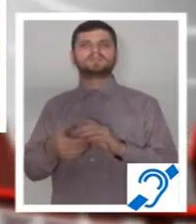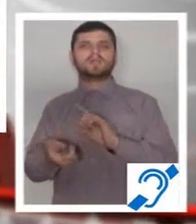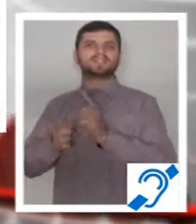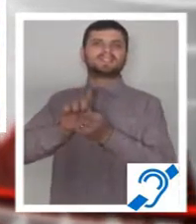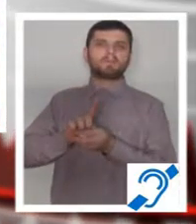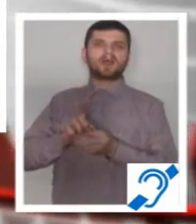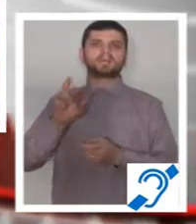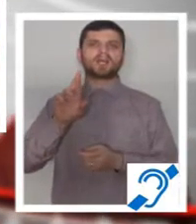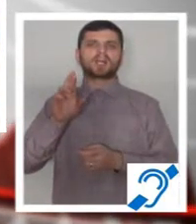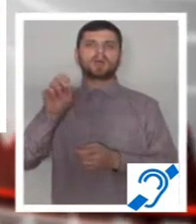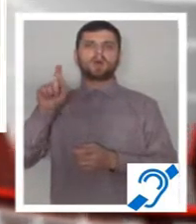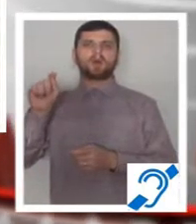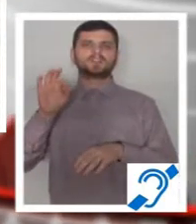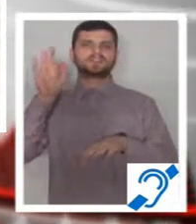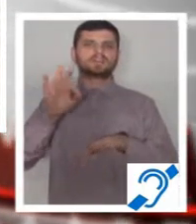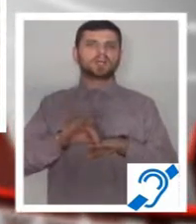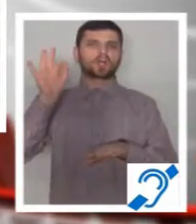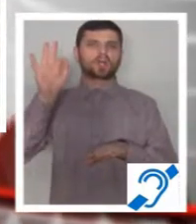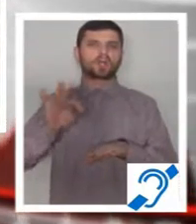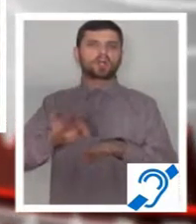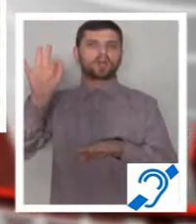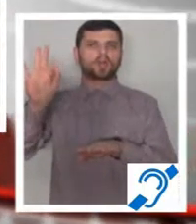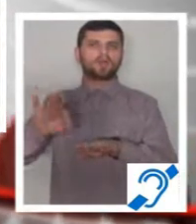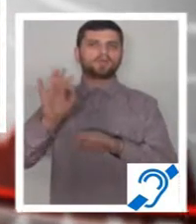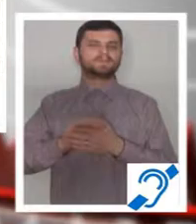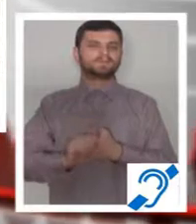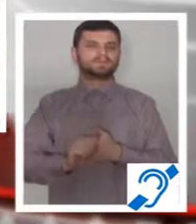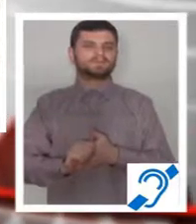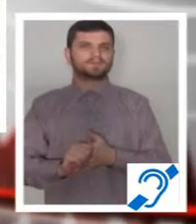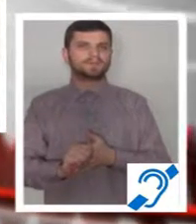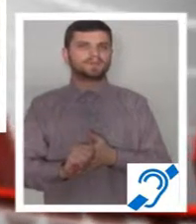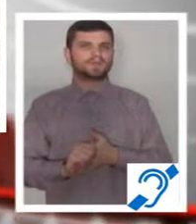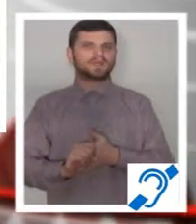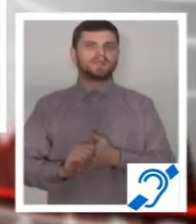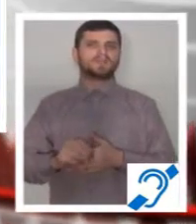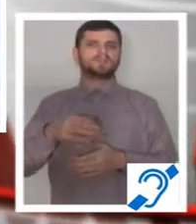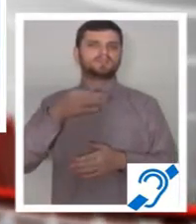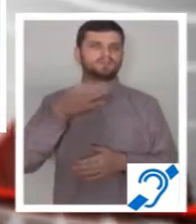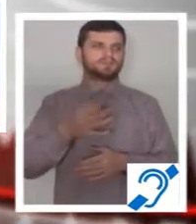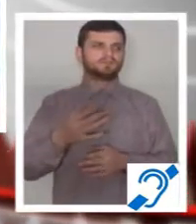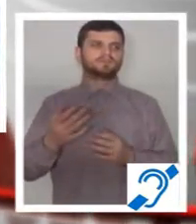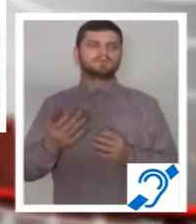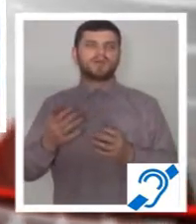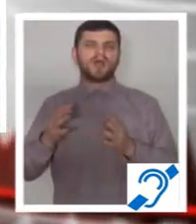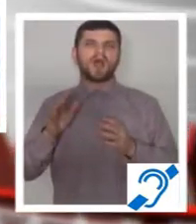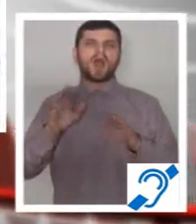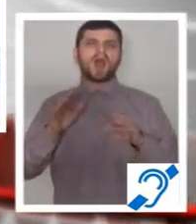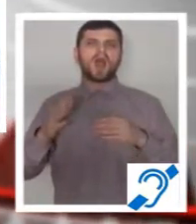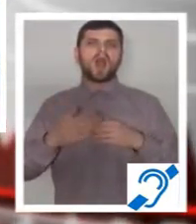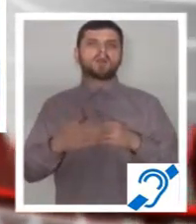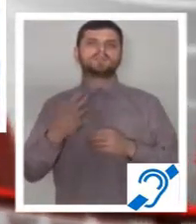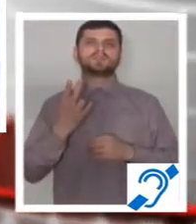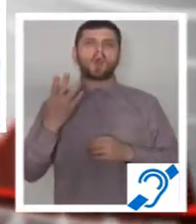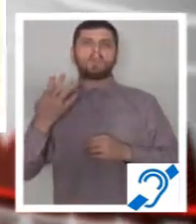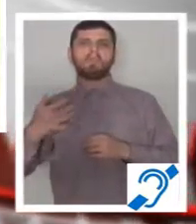De-a lungul timpului, uzinele Dacia au investit în buna funcționarea platformei industriale de la Mioveni, iar sumele se ridicau în 2014 la aproape 2 miliarde de